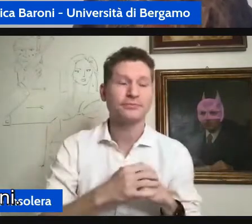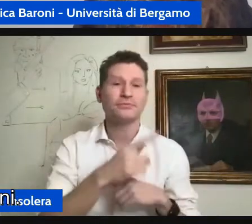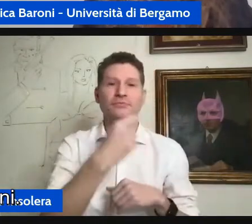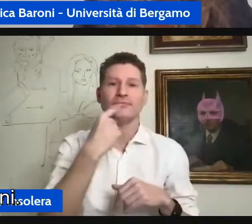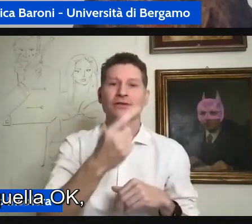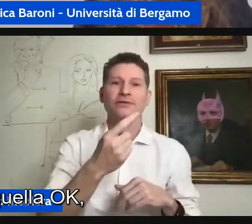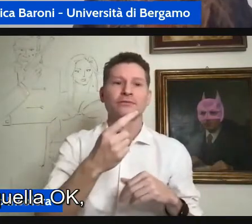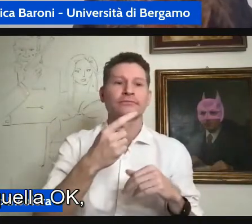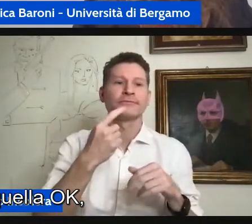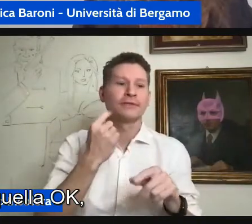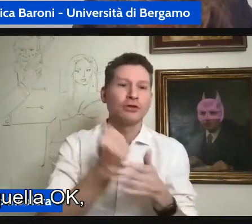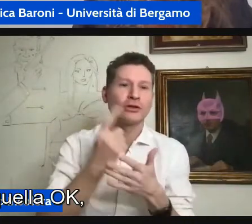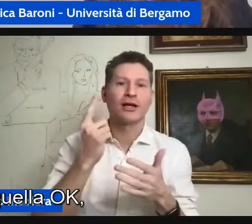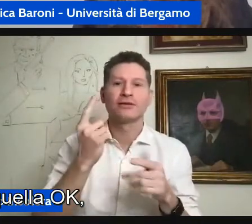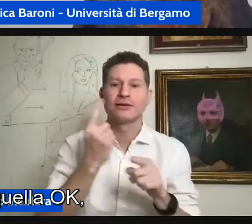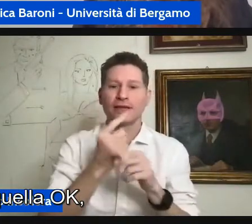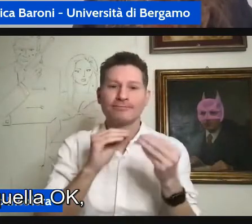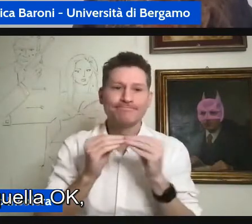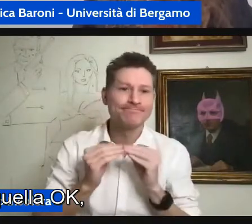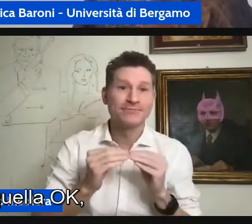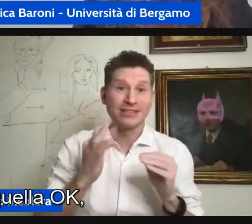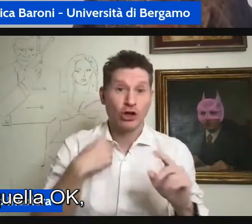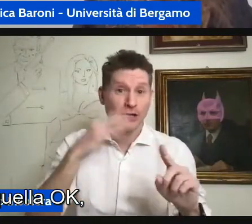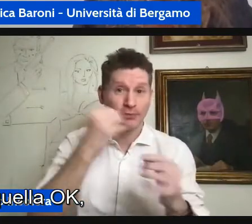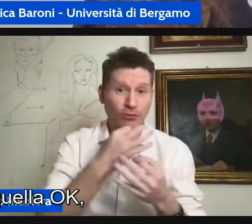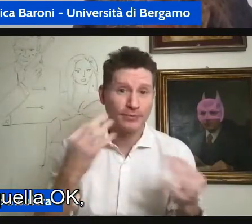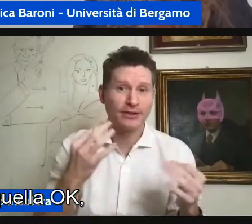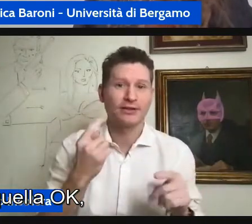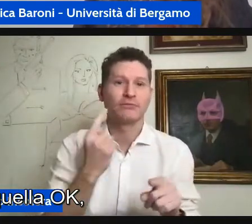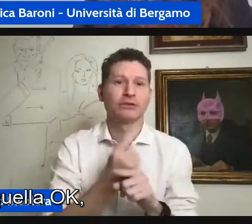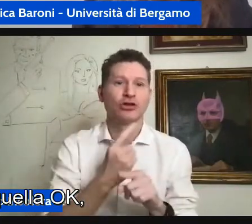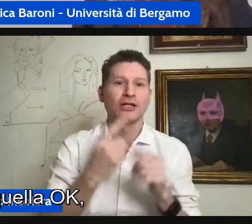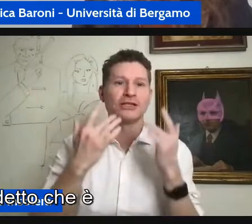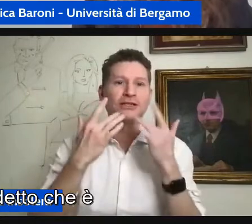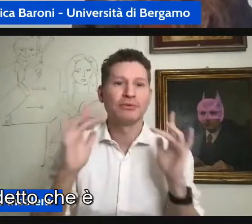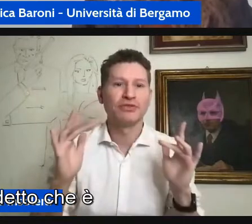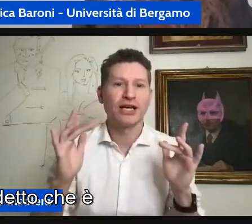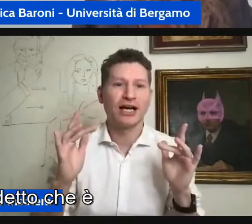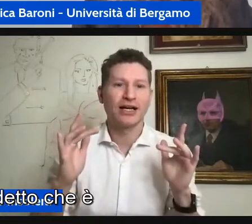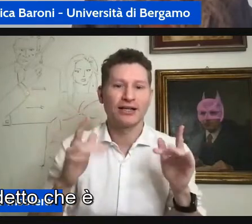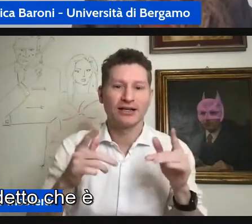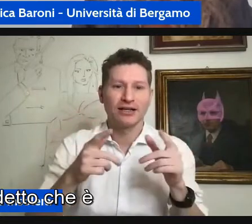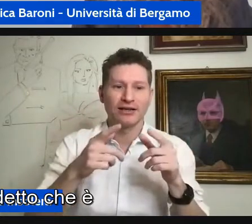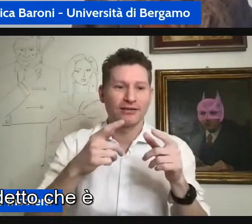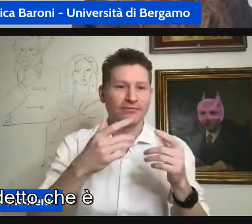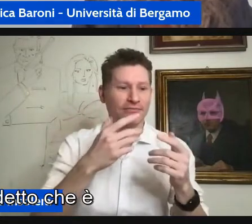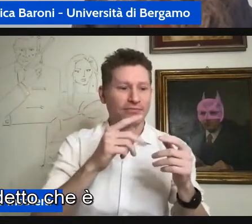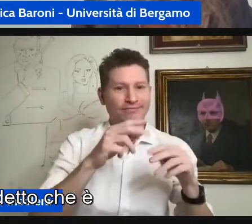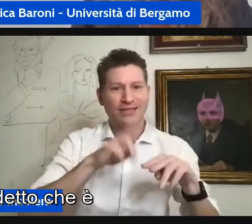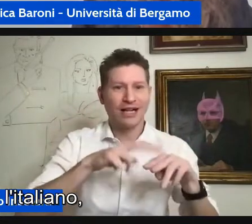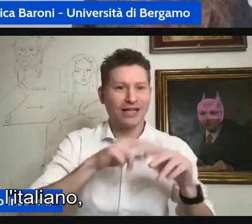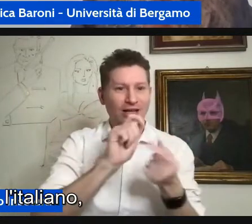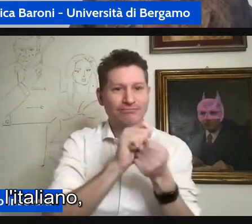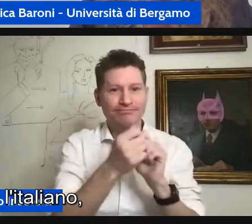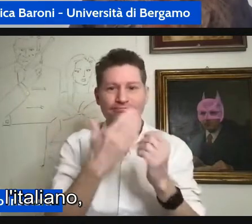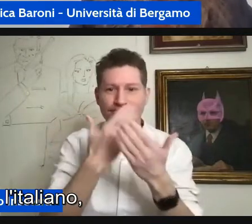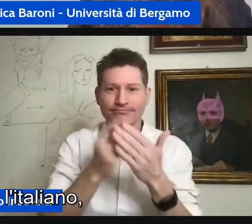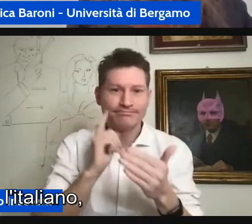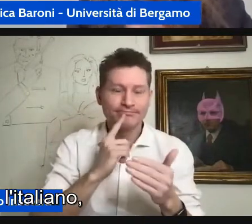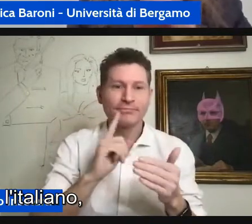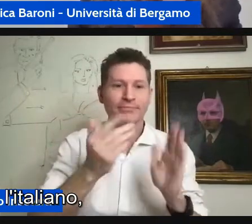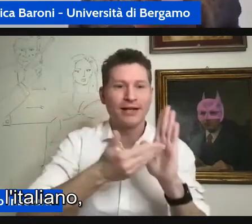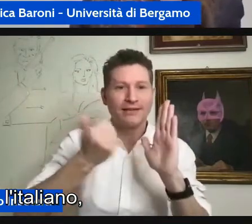Volpani Volpani ecco l'importante è quella se ho capito bene ha detto che è quella di